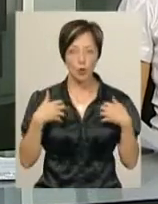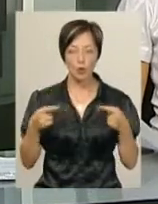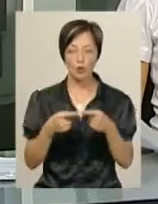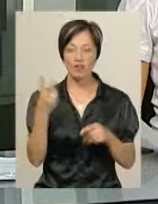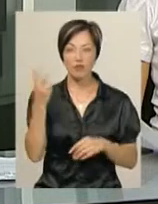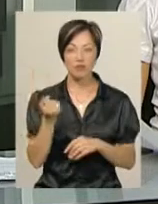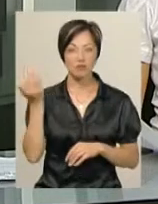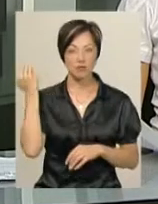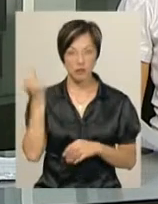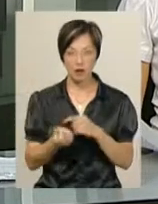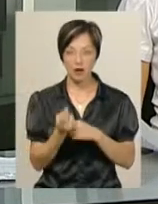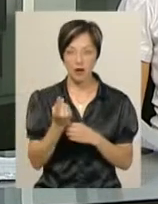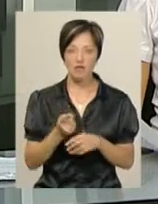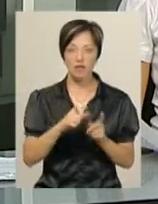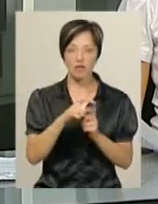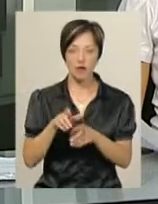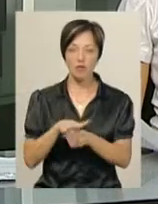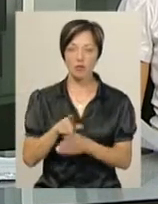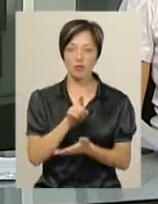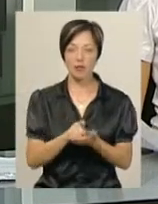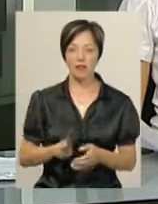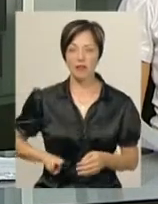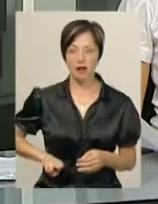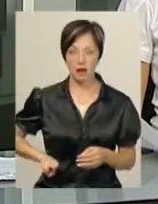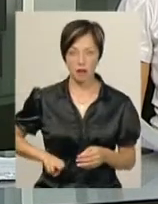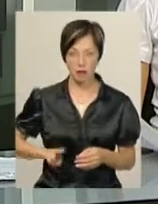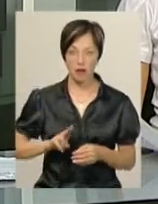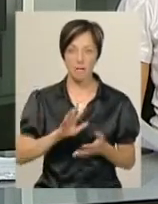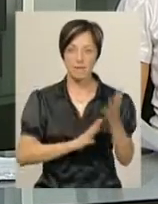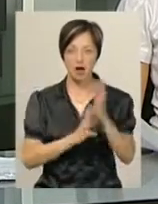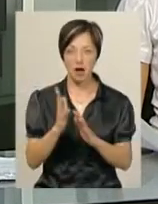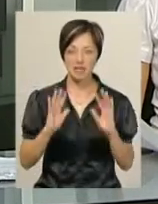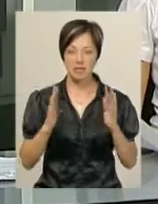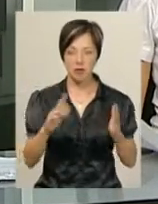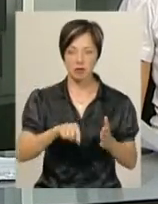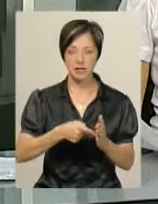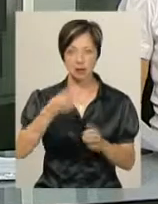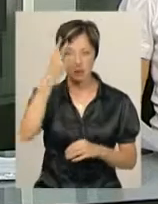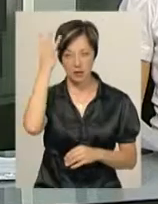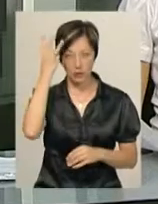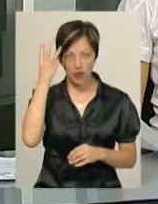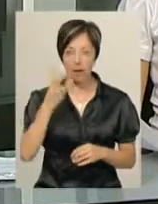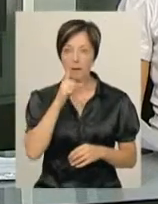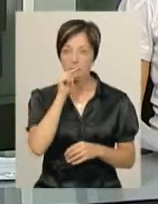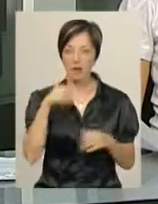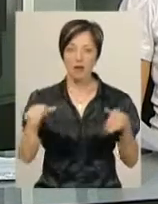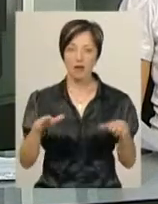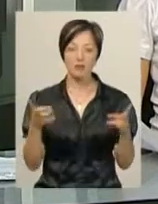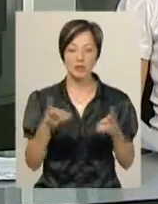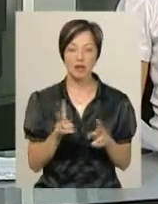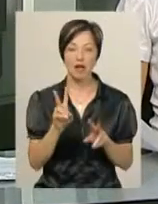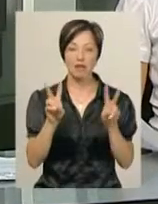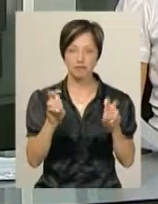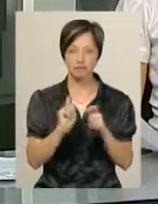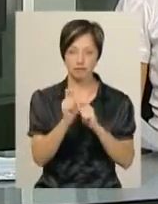словами виконуючого обов'язки директора комунального підприємства парків і сквери міста Хмельницького Олександра Боднарчука, птахів потрібно було назвати.